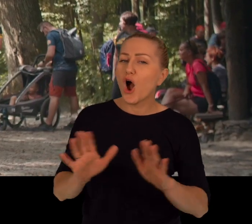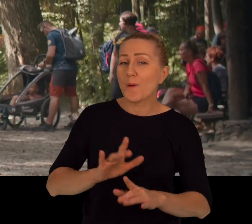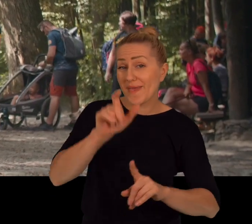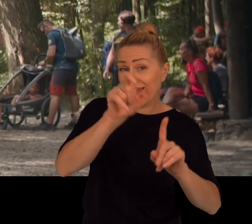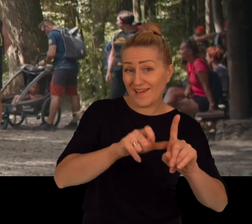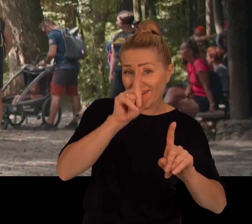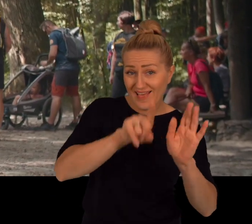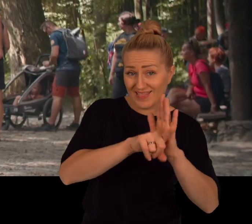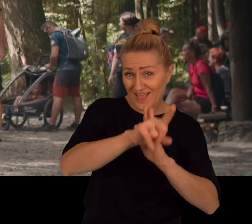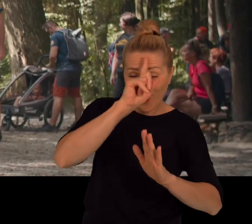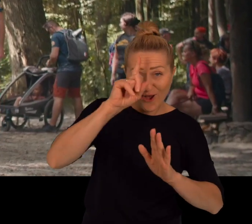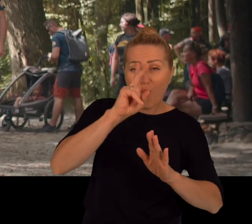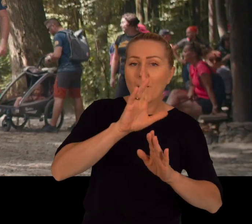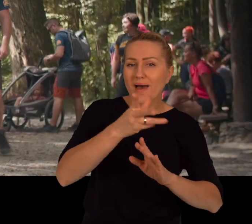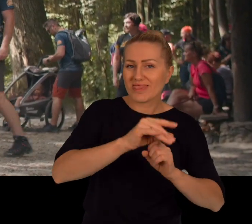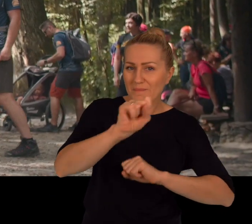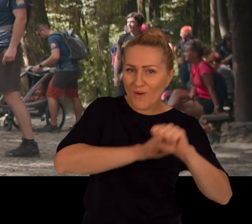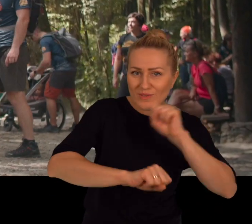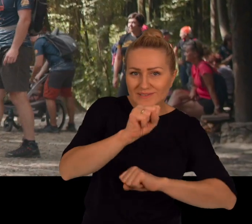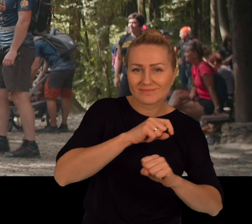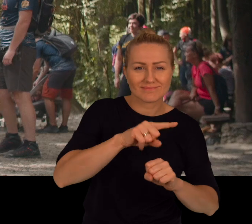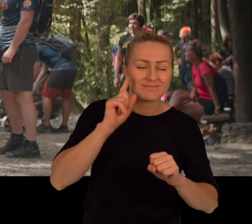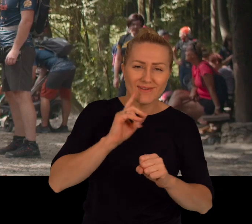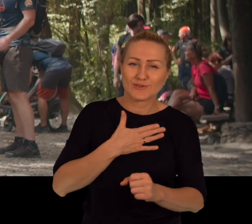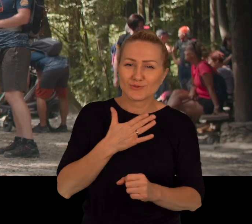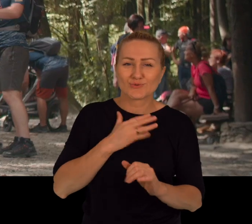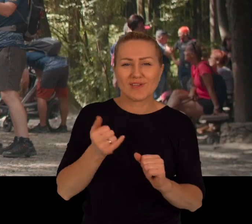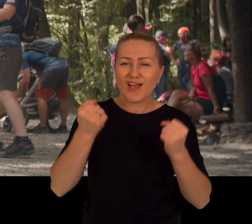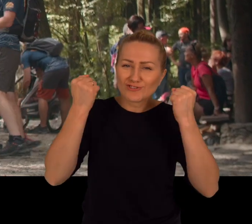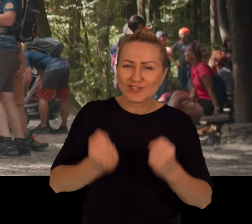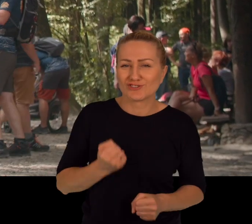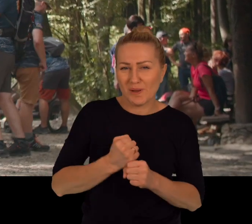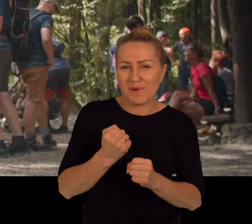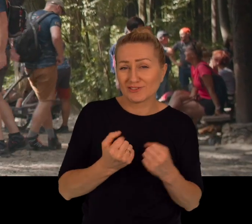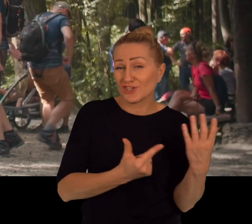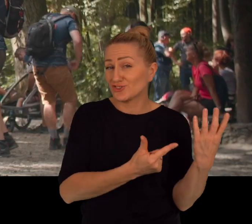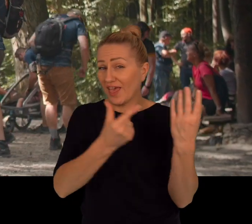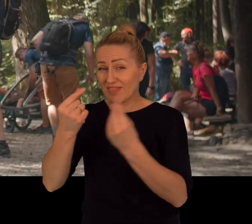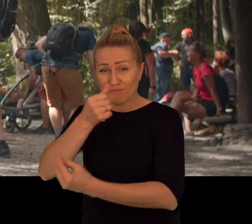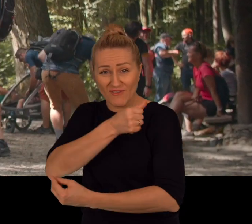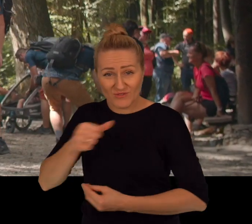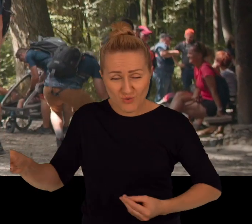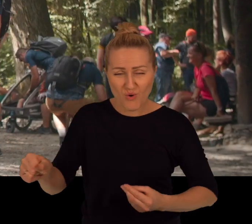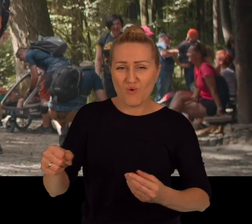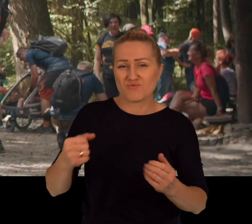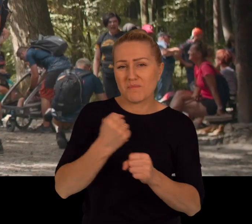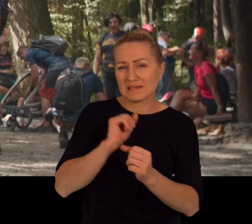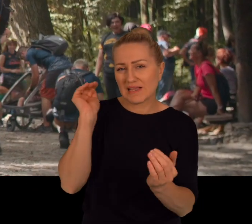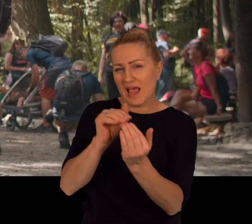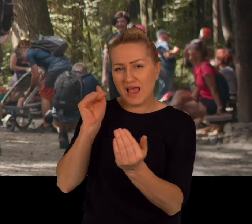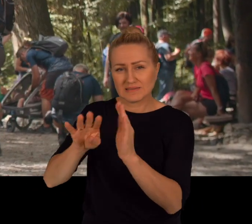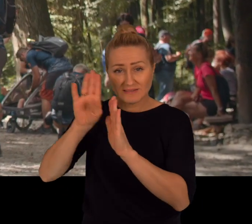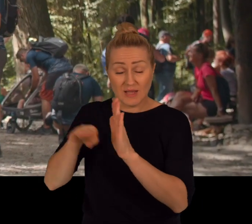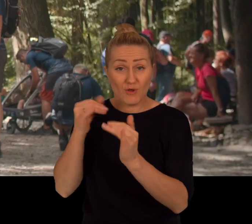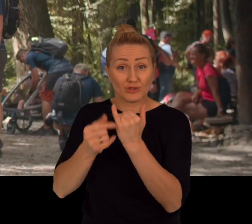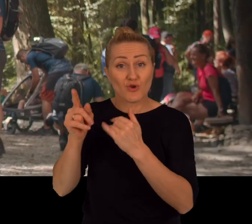Ta opieka nad osobą z niepełnosprawnościami bywa, że to jest taka dosyć ciężka praca 7 dni w tygodniu przez całą dobę. Więc jeśli